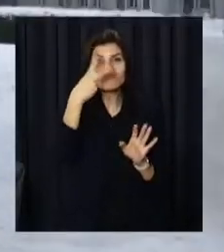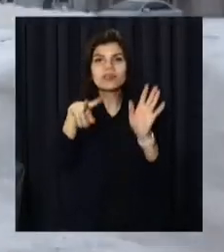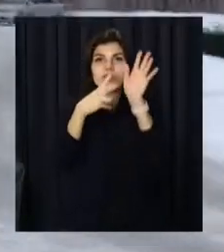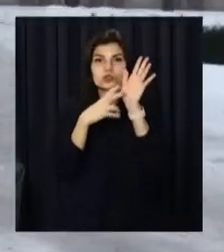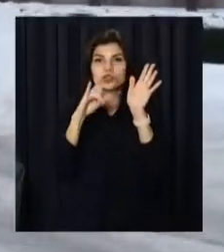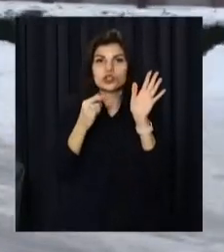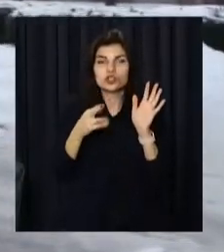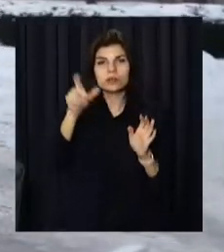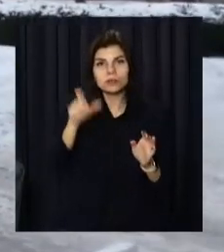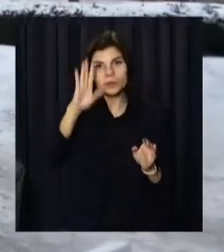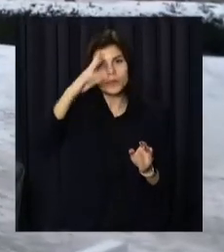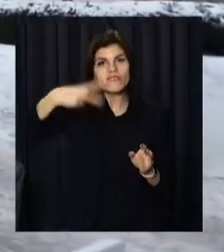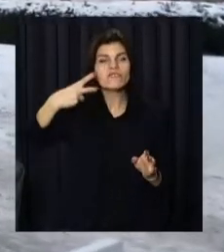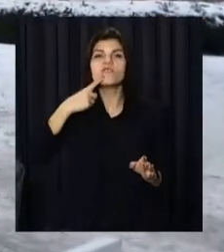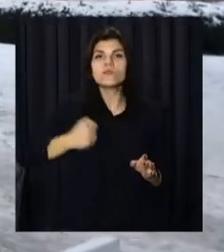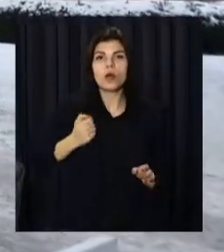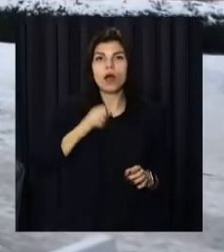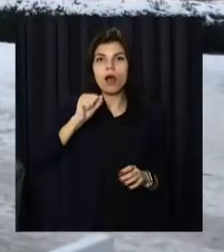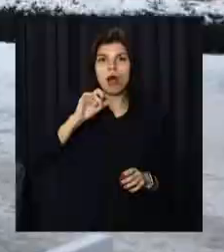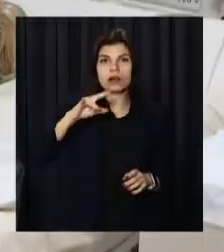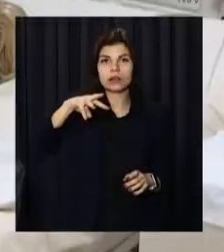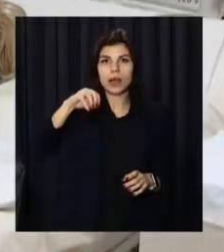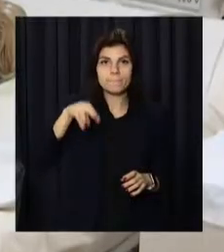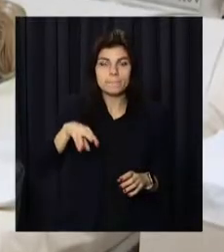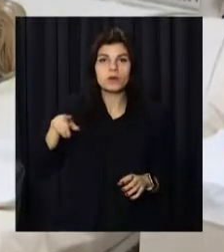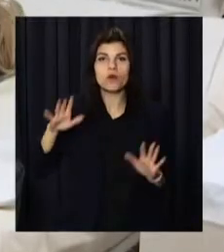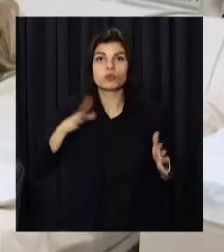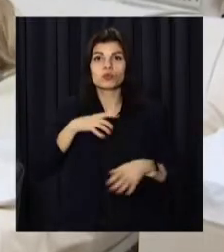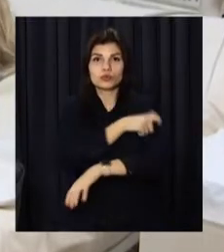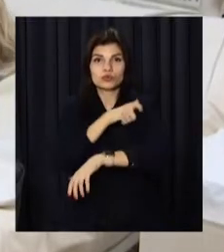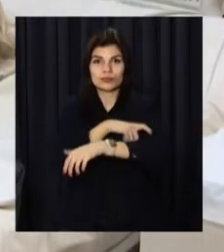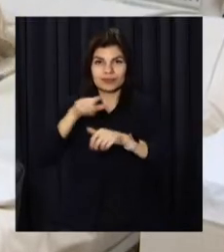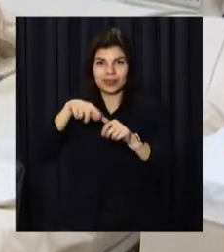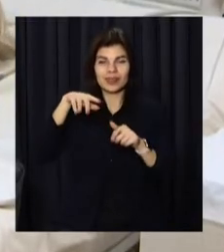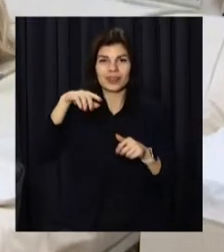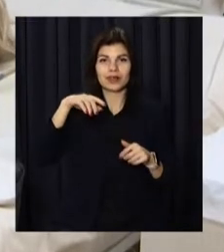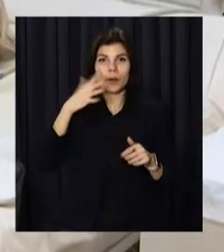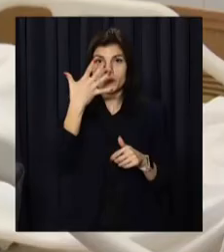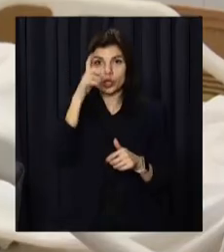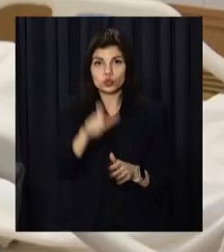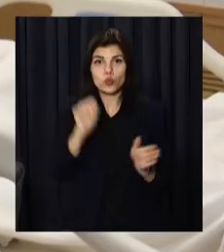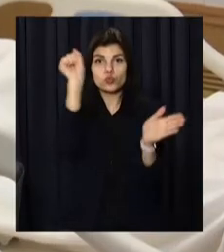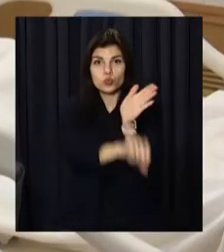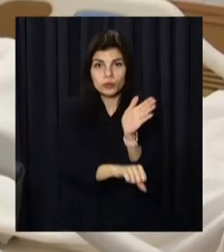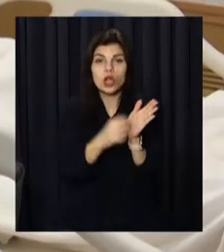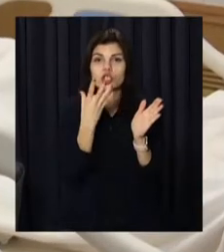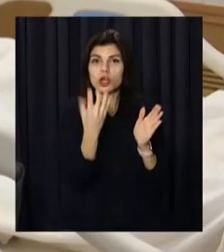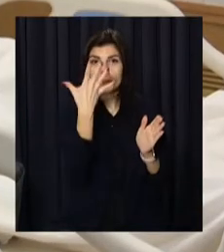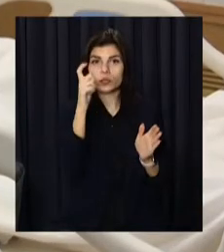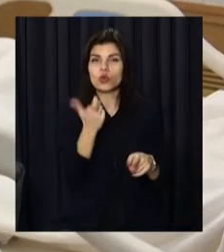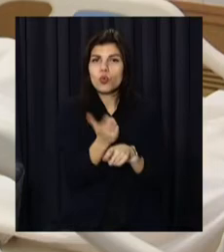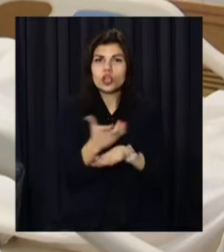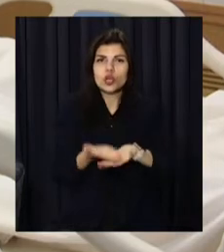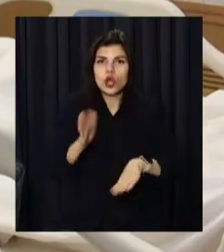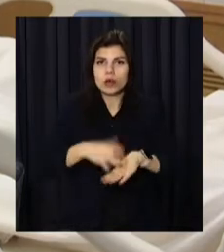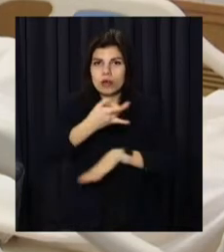чергування на Південмаші вбив п'ятьох людей і ще п'ятьох тяжко поранив. Наразі одного з постраждалих лікують у 16-й міській